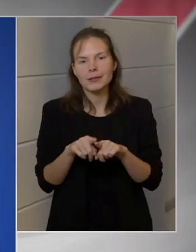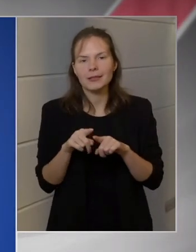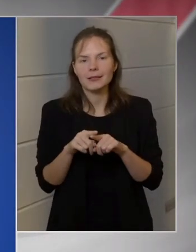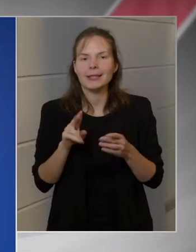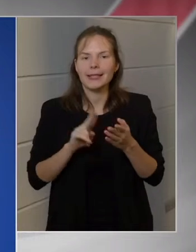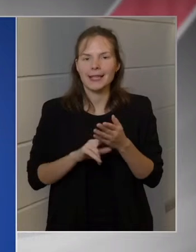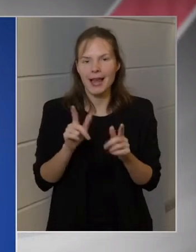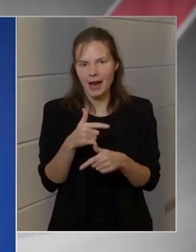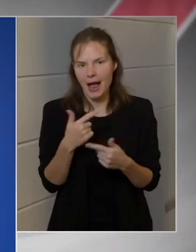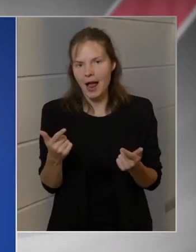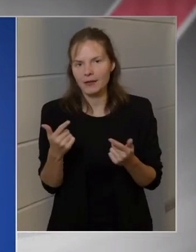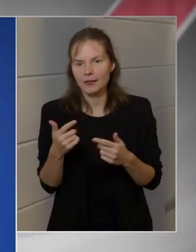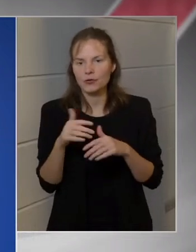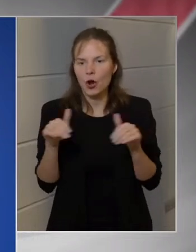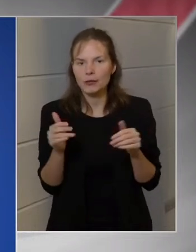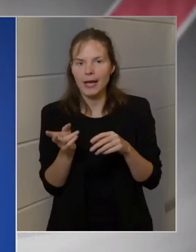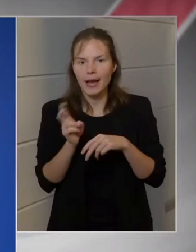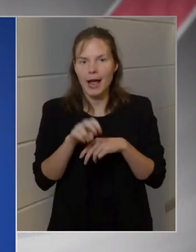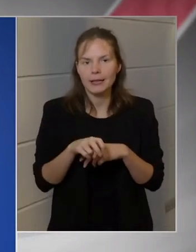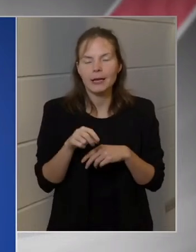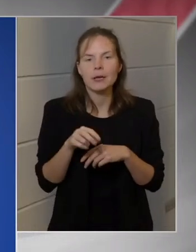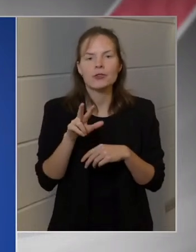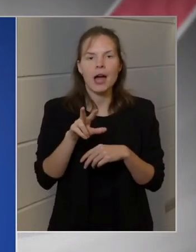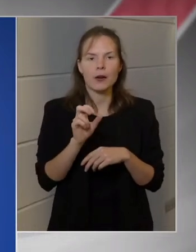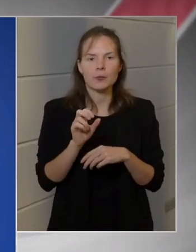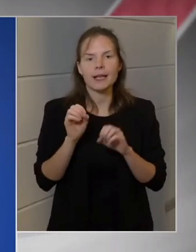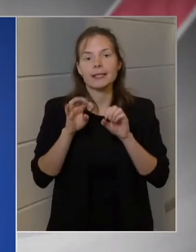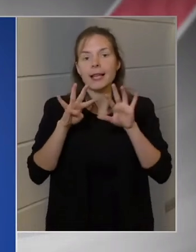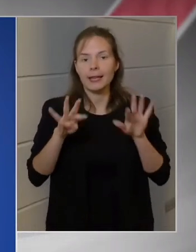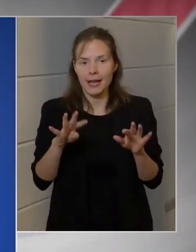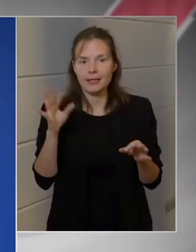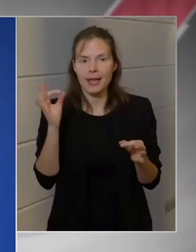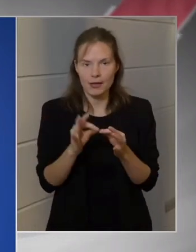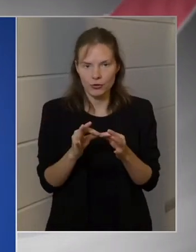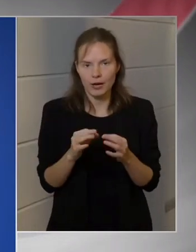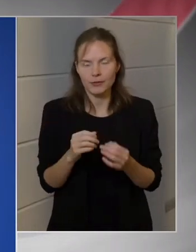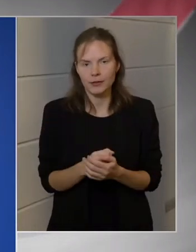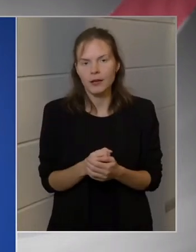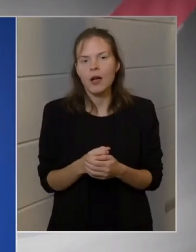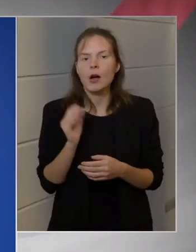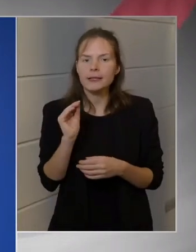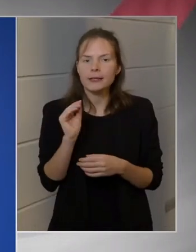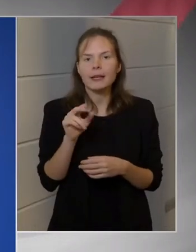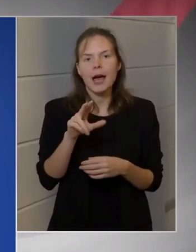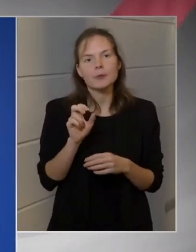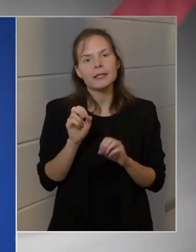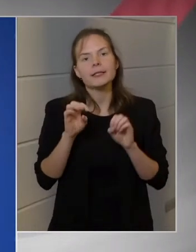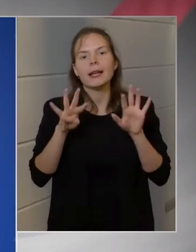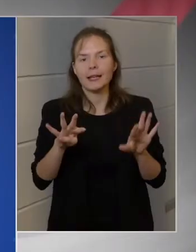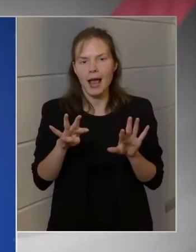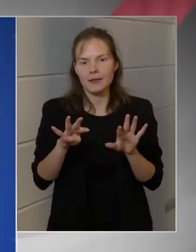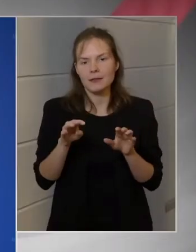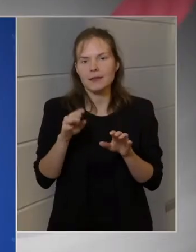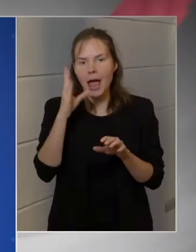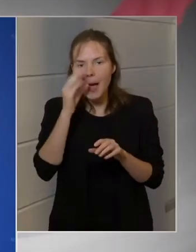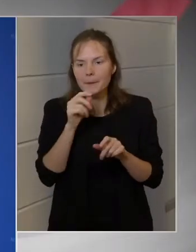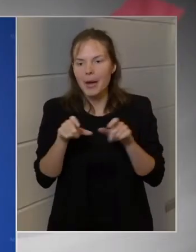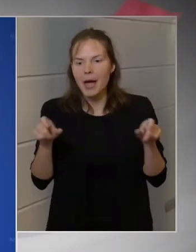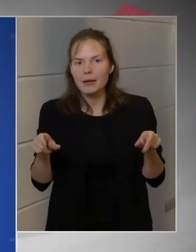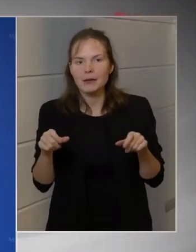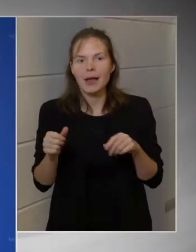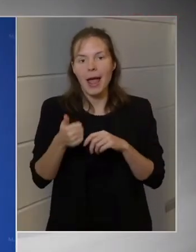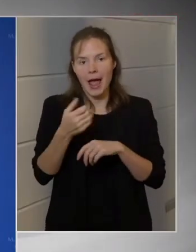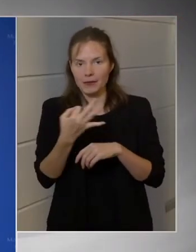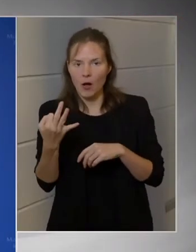határátlépéseknél 319 esett, tehát 319-en kísérlik meg átlagosan a határomból